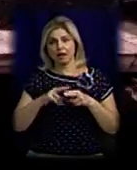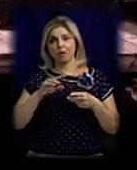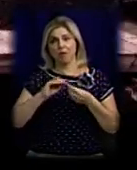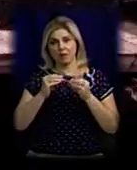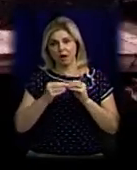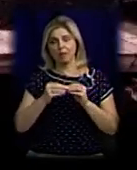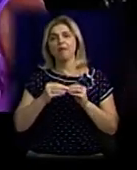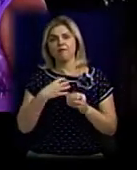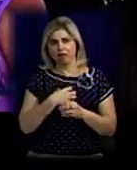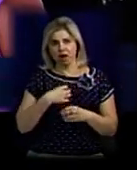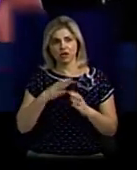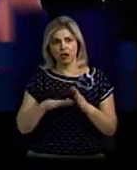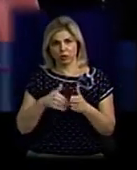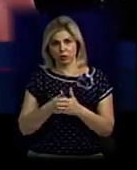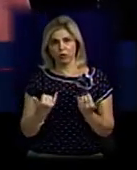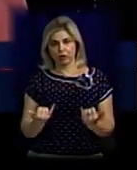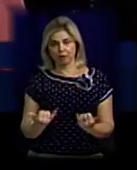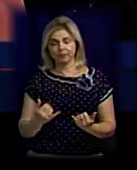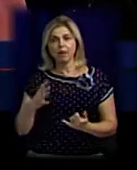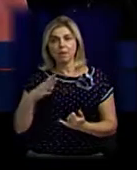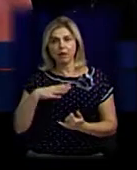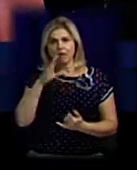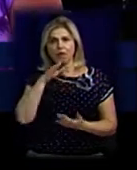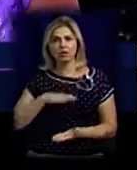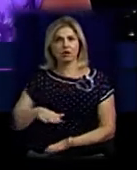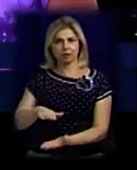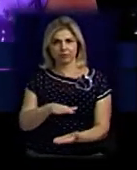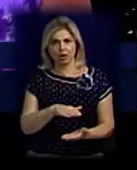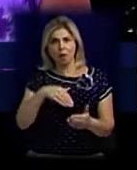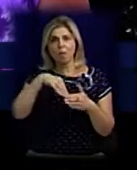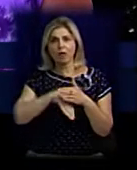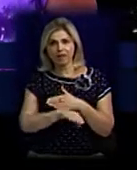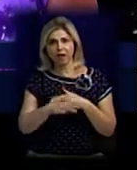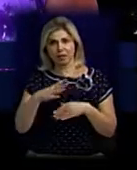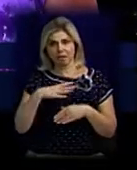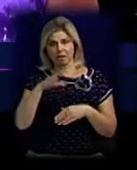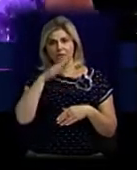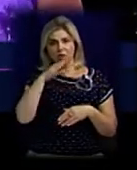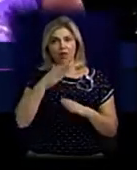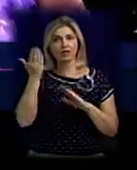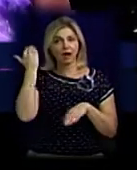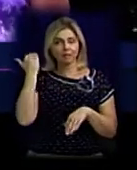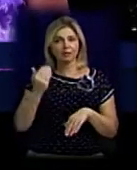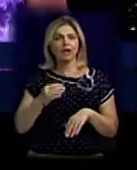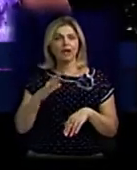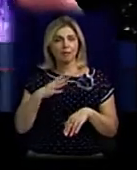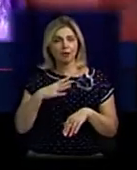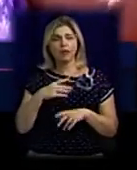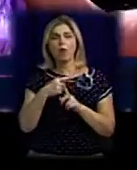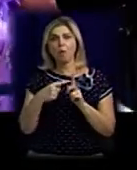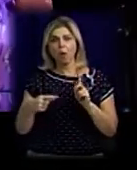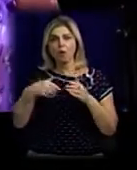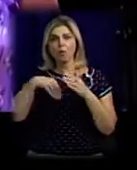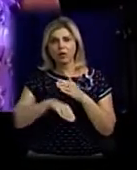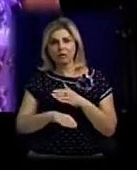досі. Була вода, стояла. У подвалі вода була. Засипали пол подвала такого